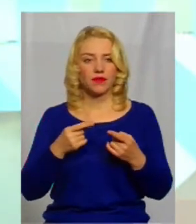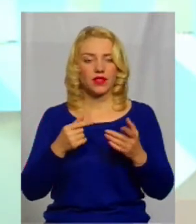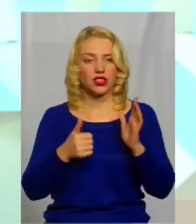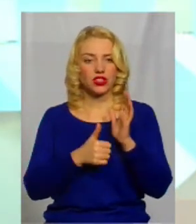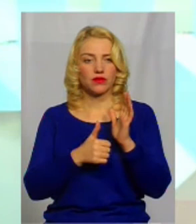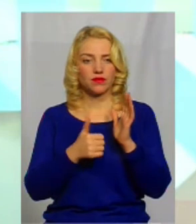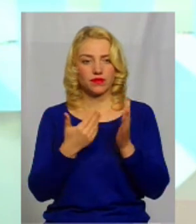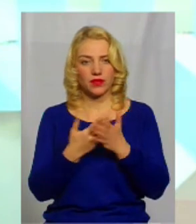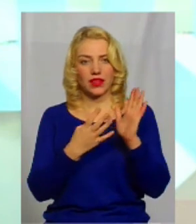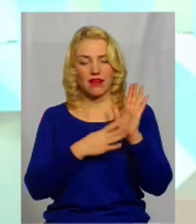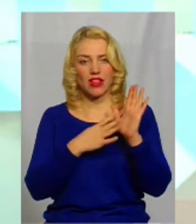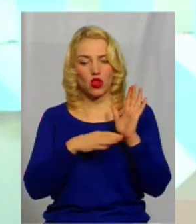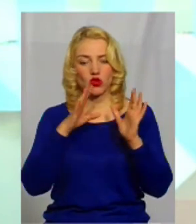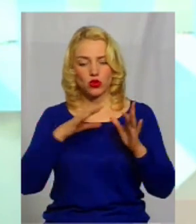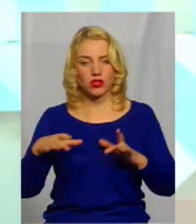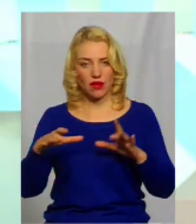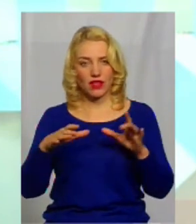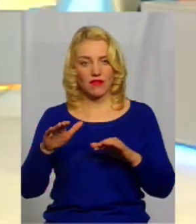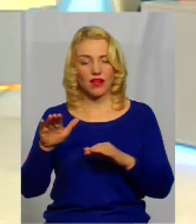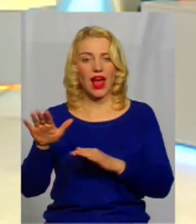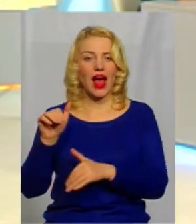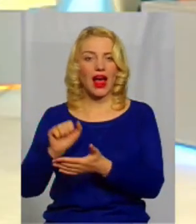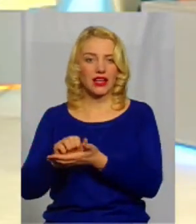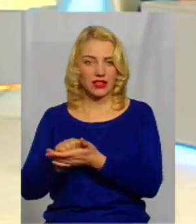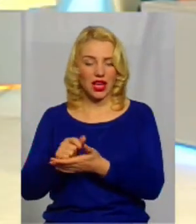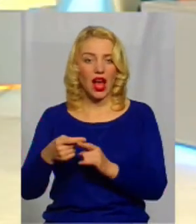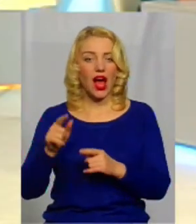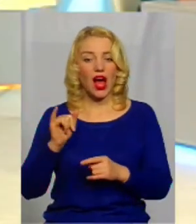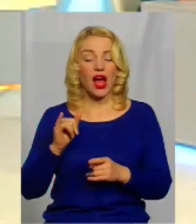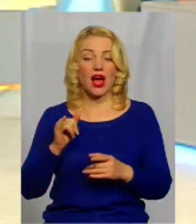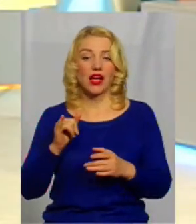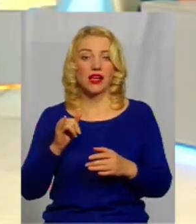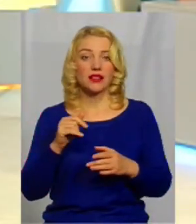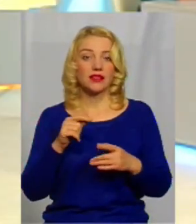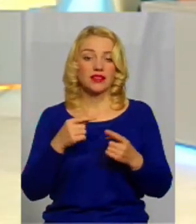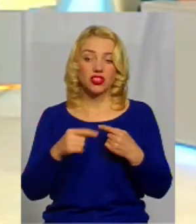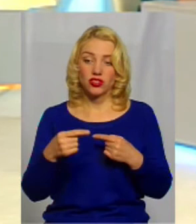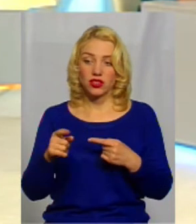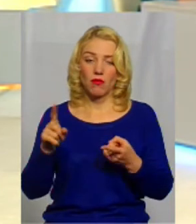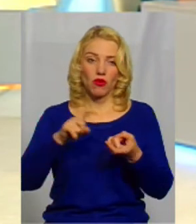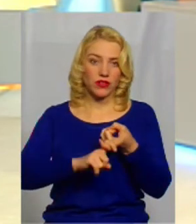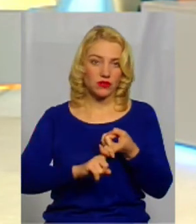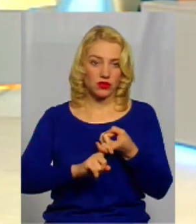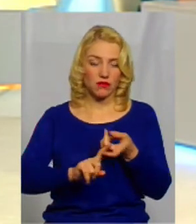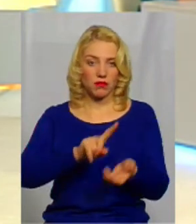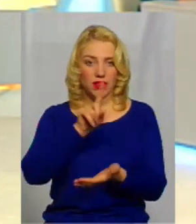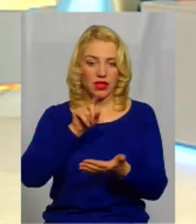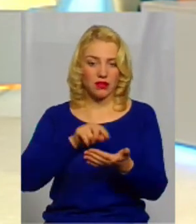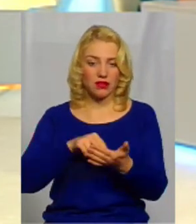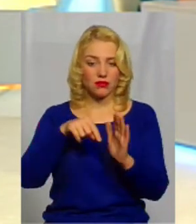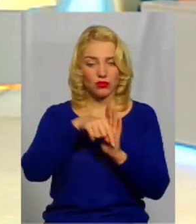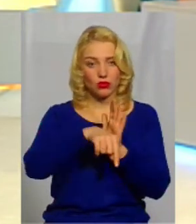порядка 90 ставків. А інші ставки, я вам скажу так, що от пов'язуючи питання